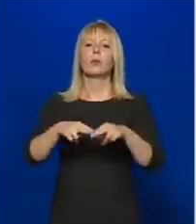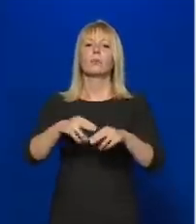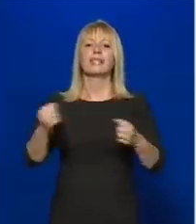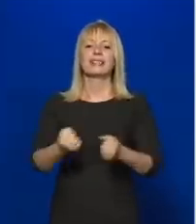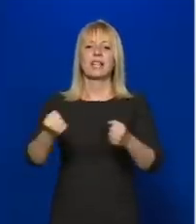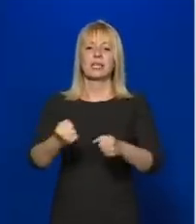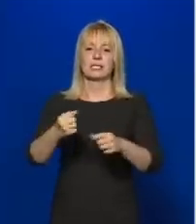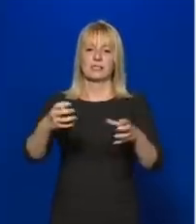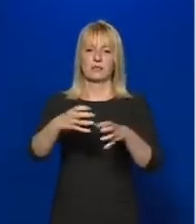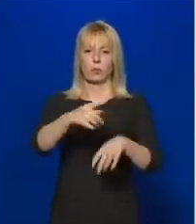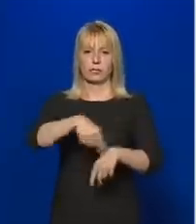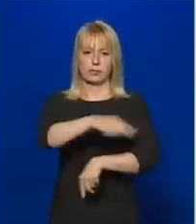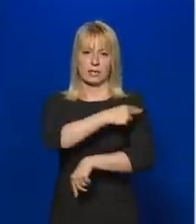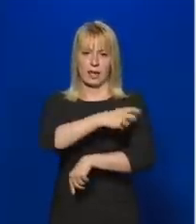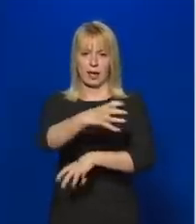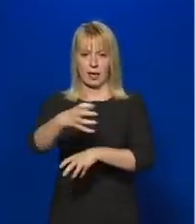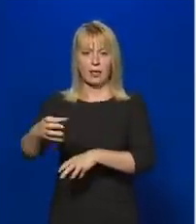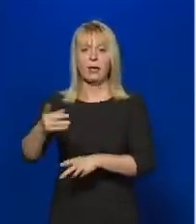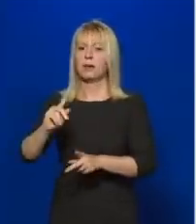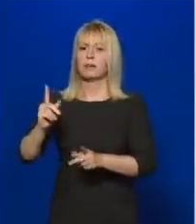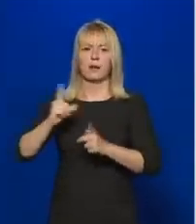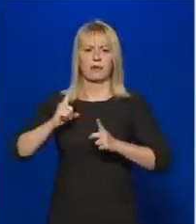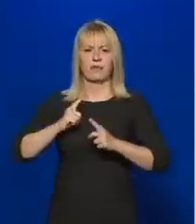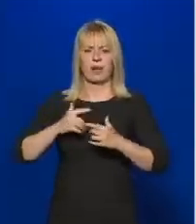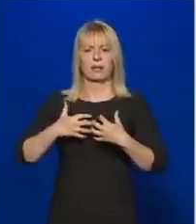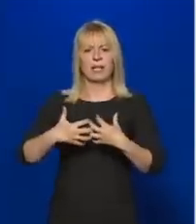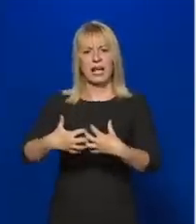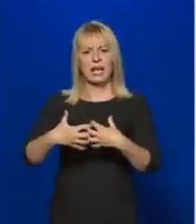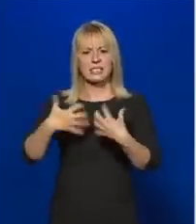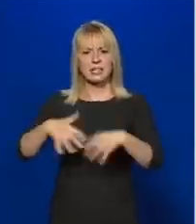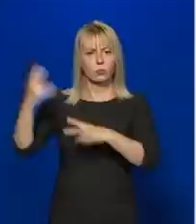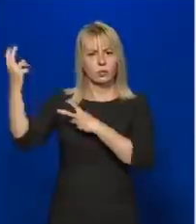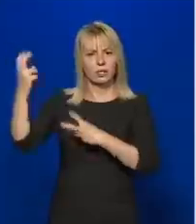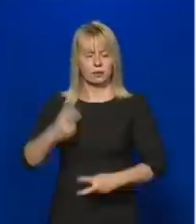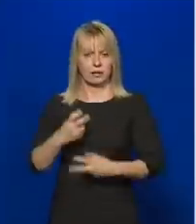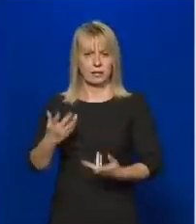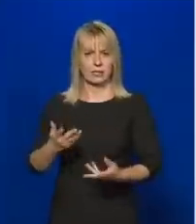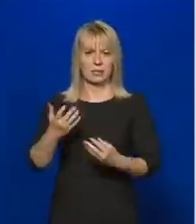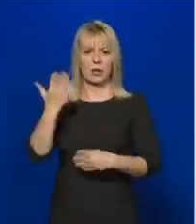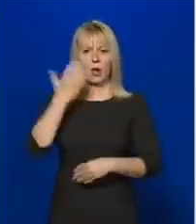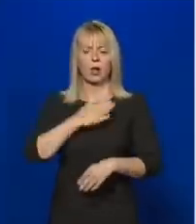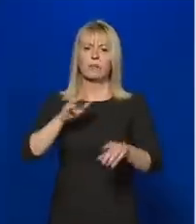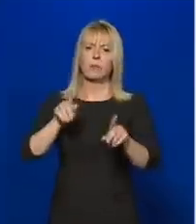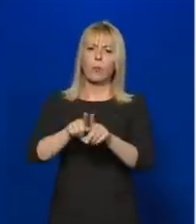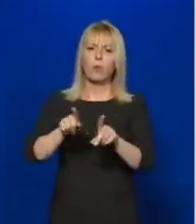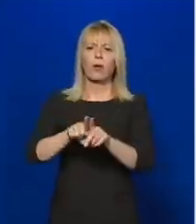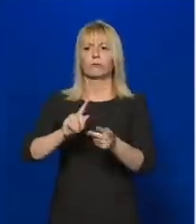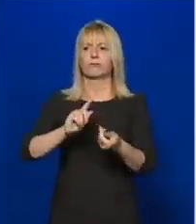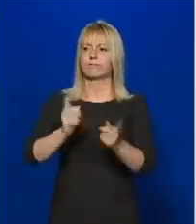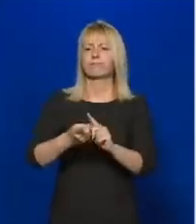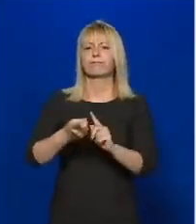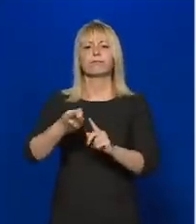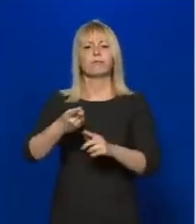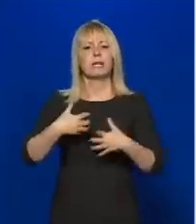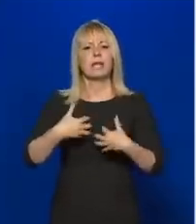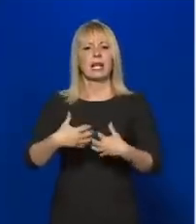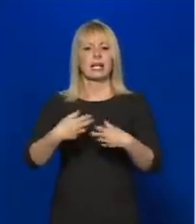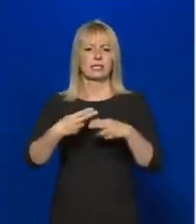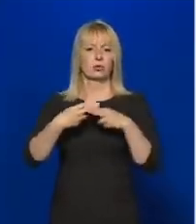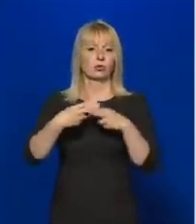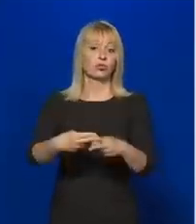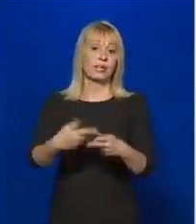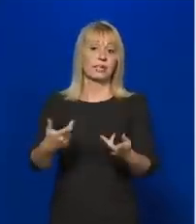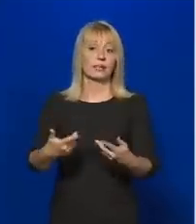lélegeztetőgépek érkeztek, hanem olyan otthoni, illetve klinikai használatra alkalmas légzést segítő berendezések, amelyek légző